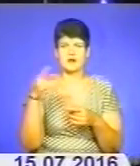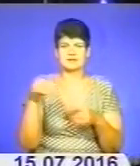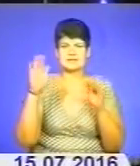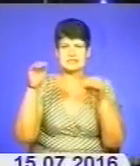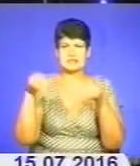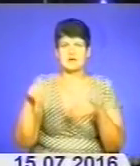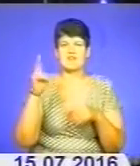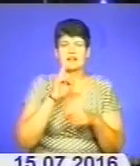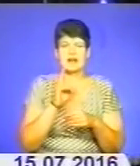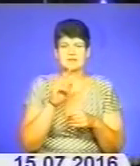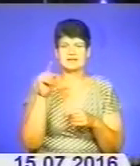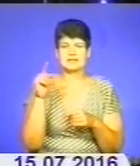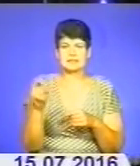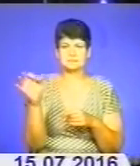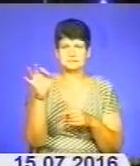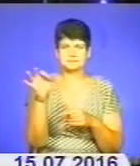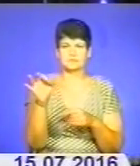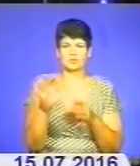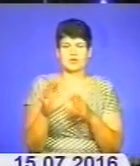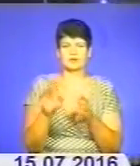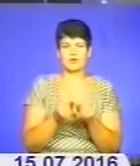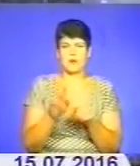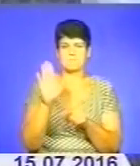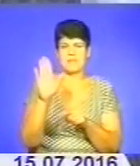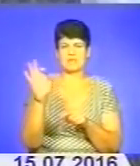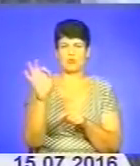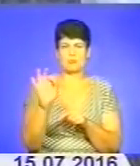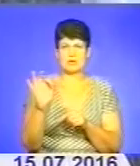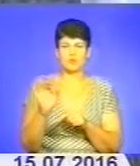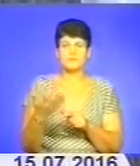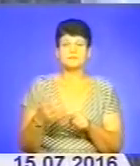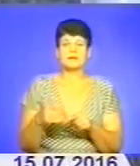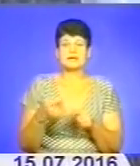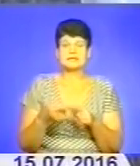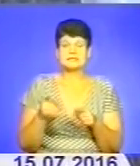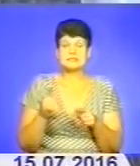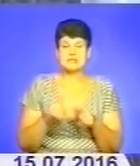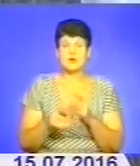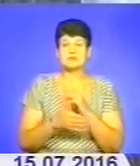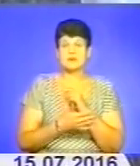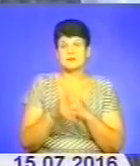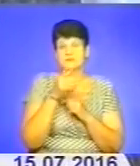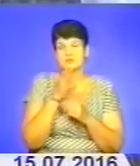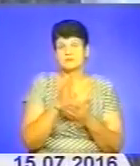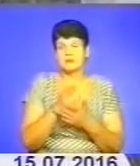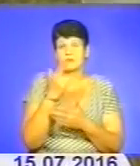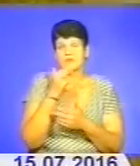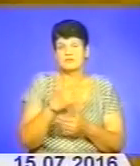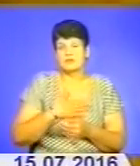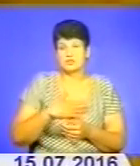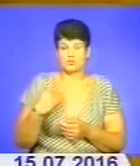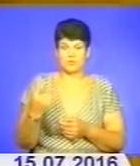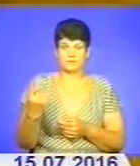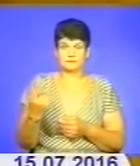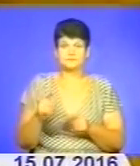кременець. Там людяні кульки були розміром з 5 копійок. Такі природні явища останнім часом стали звичними у нашій області.